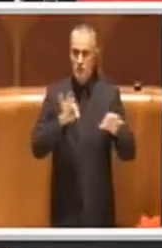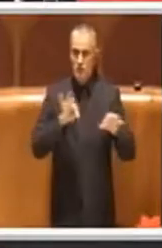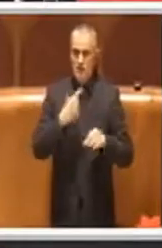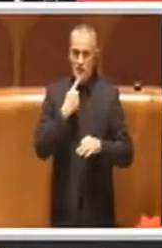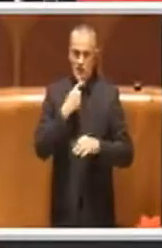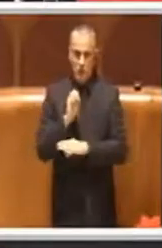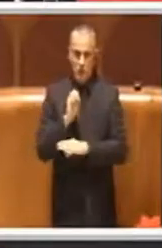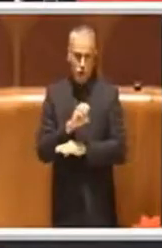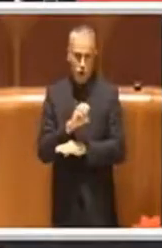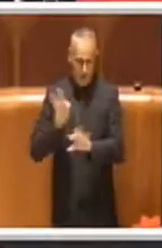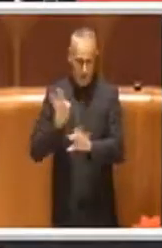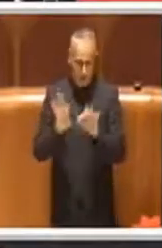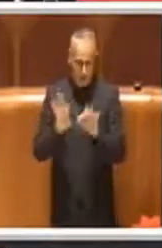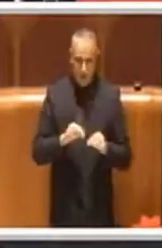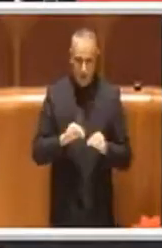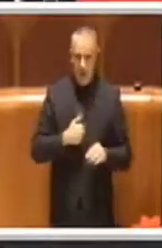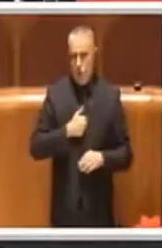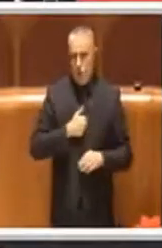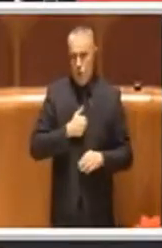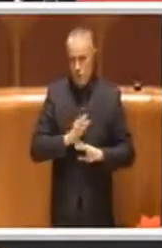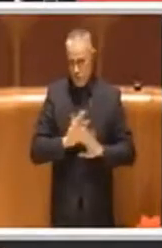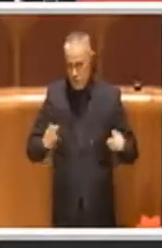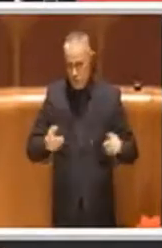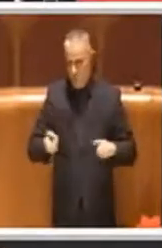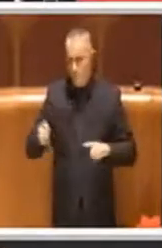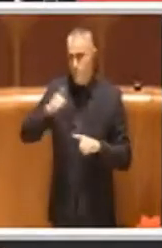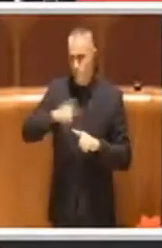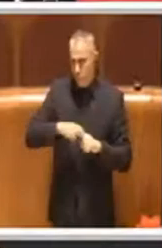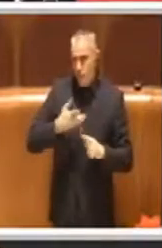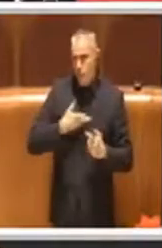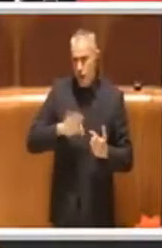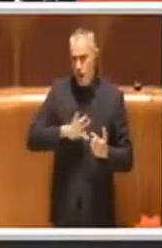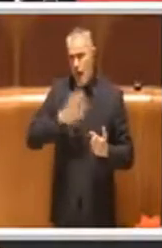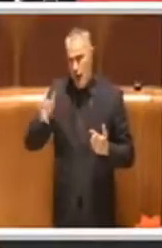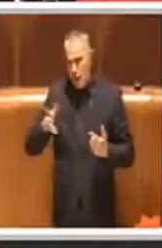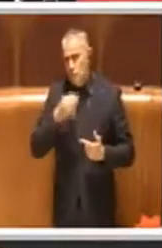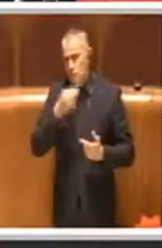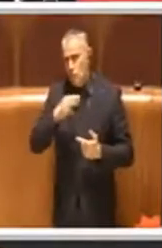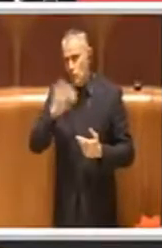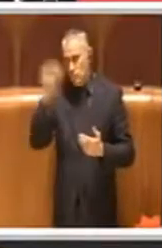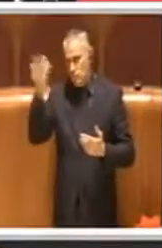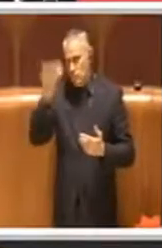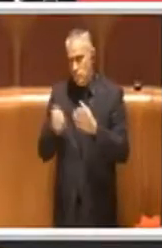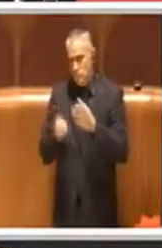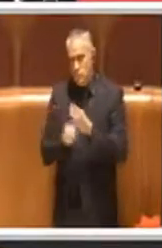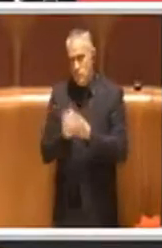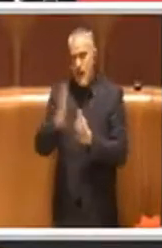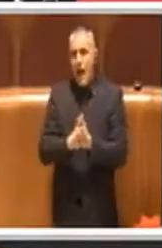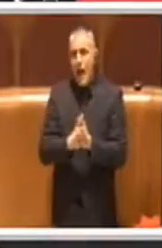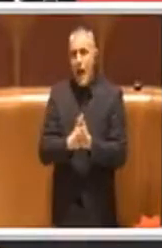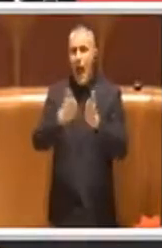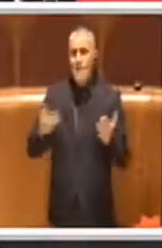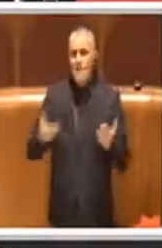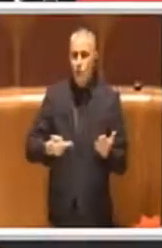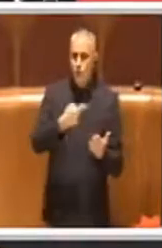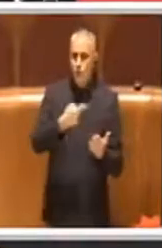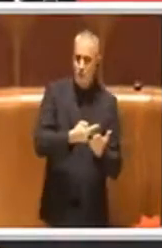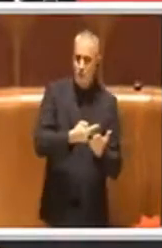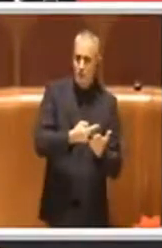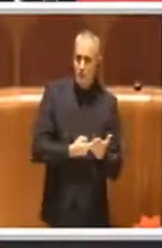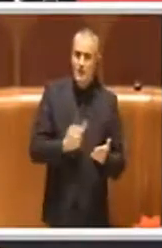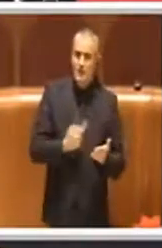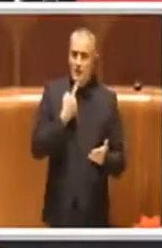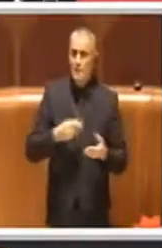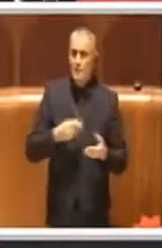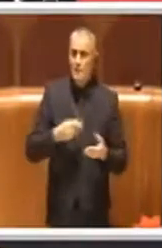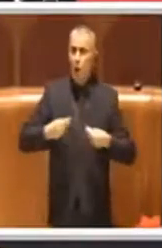ma individuiamo anche altre alternative dalla creazione di un albo degli operatori della formazione professionale